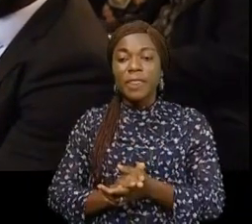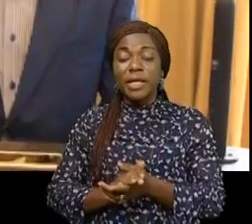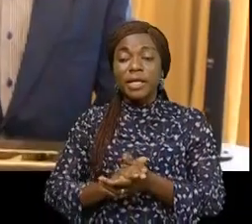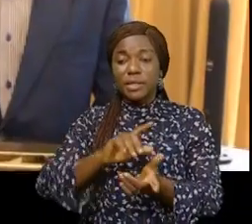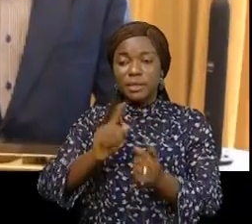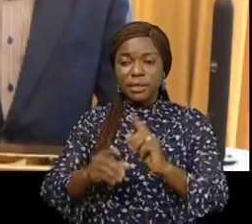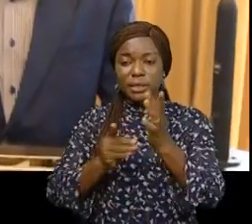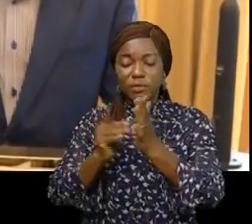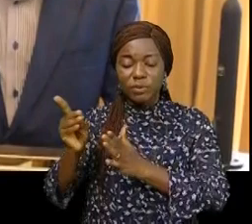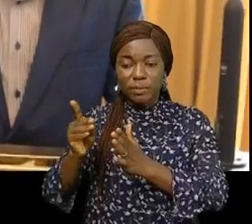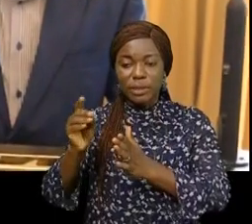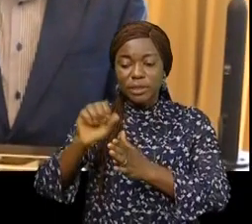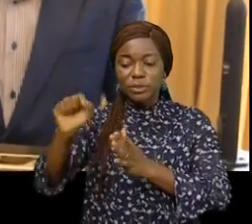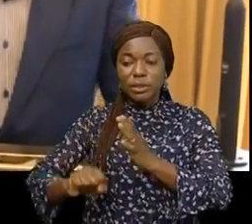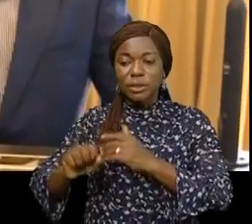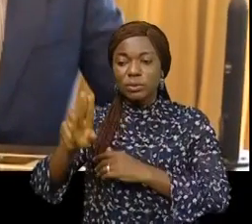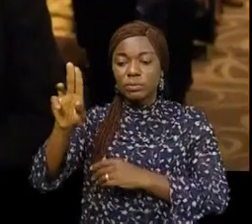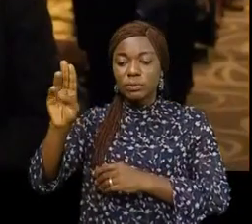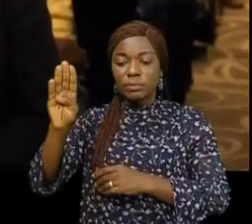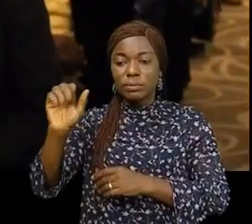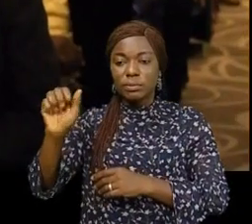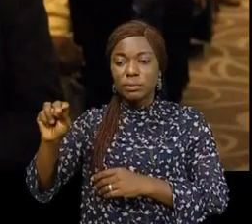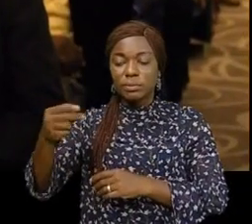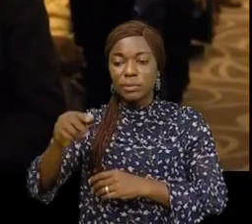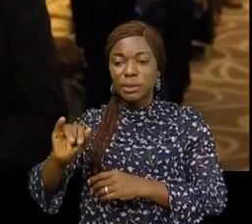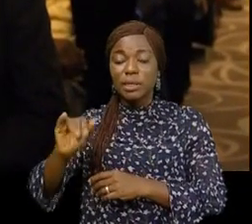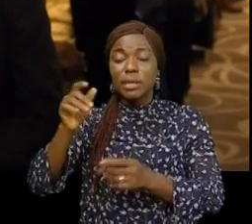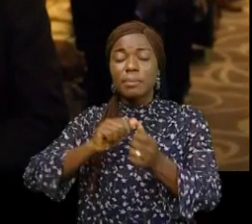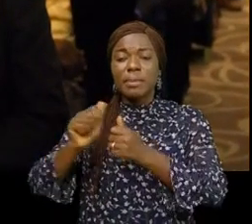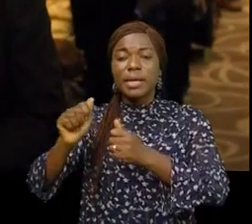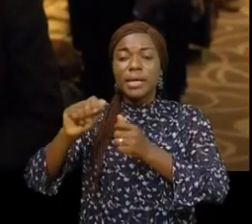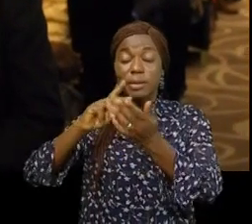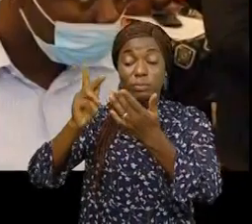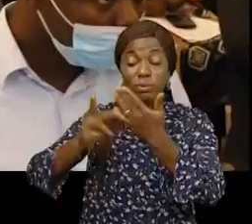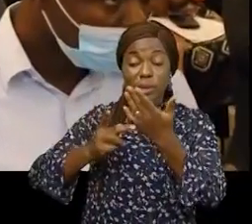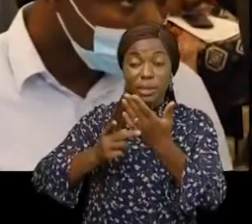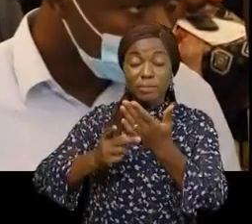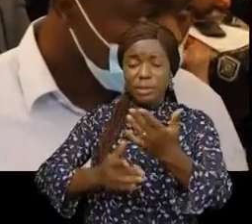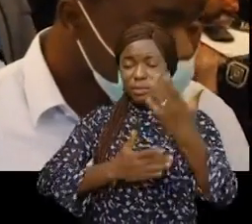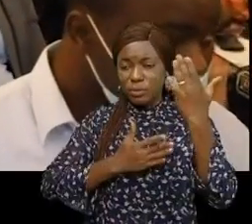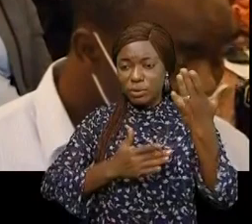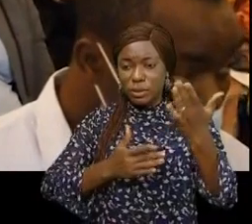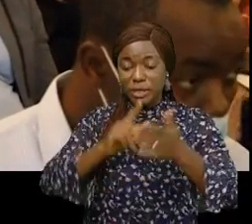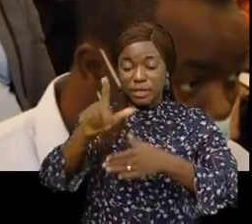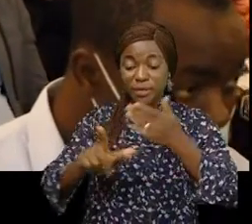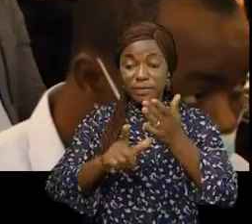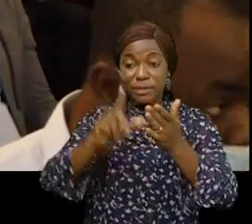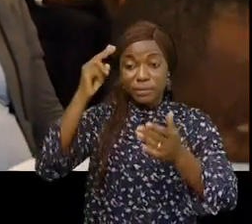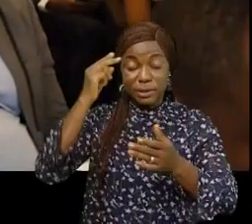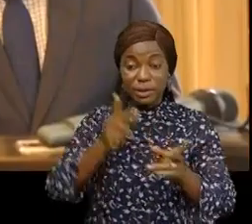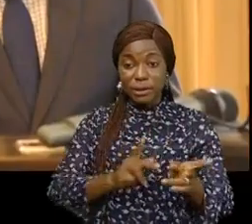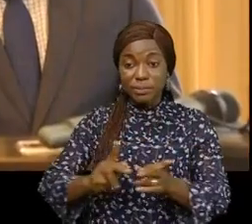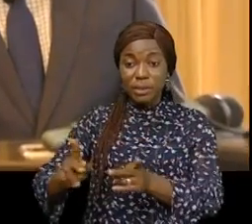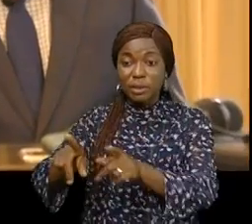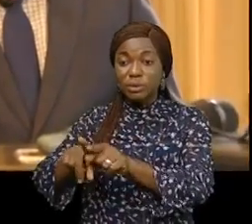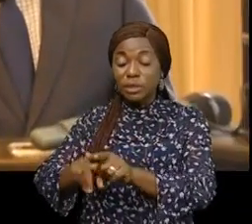les développements du Sud-Oubangui et bien sûr à travers un programme d'action prioritaire. Le vice-ministre du plan qui a